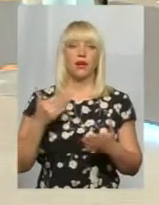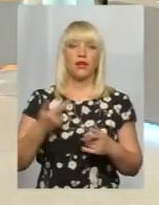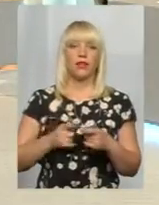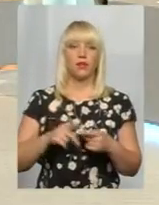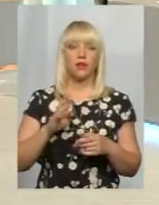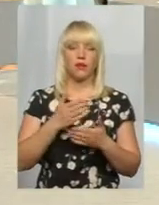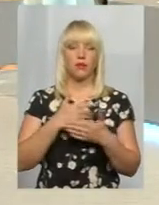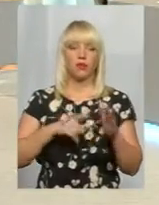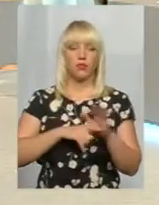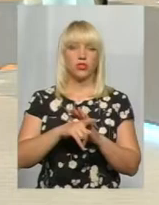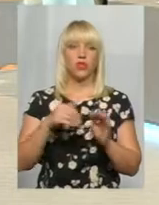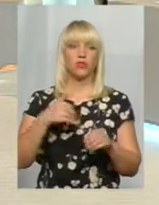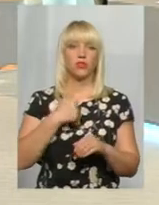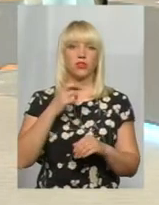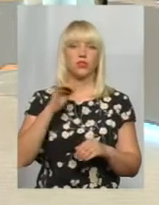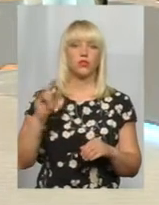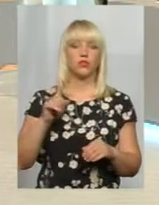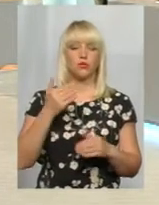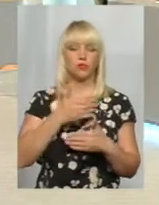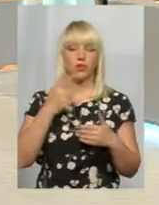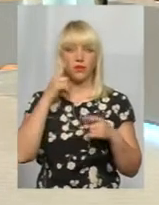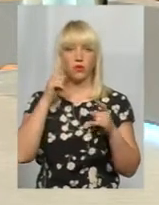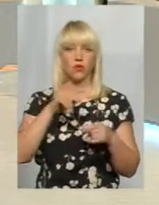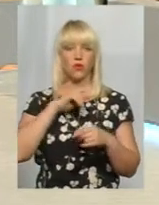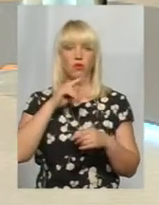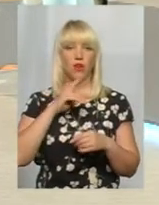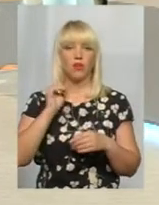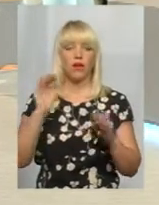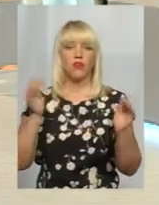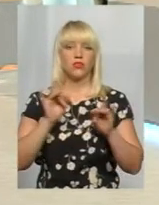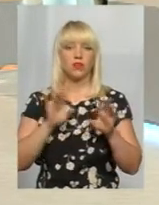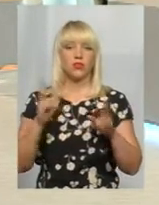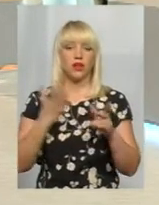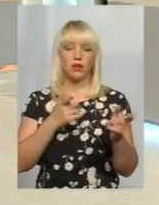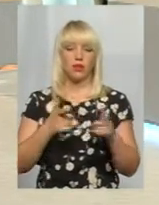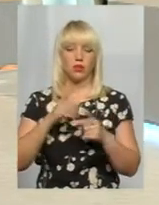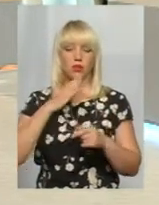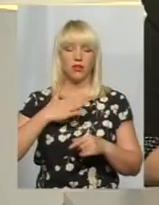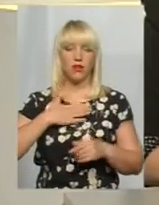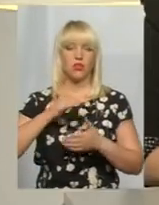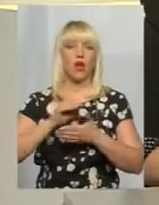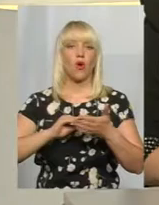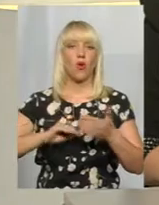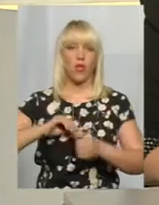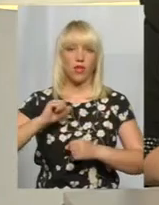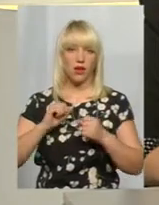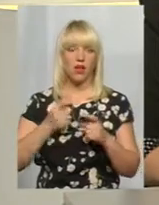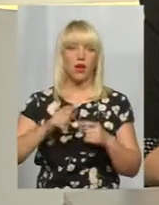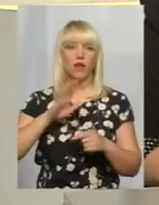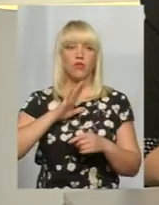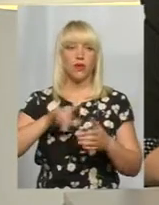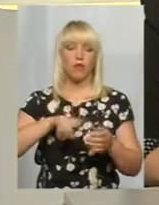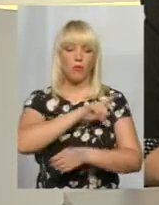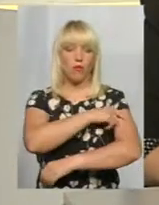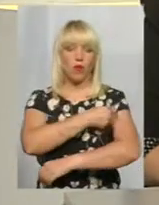ми почнемо, я би хотіла, щоб ми звернули увагу на сюжет, який підготувала моя колега Світлана Русіна. Вона була у поліклініці